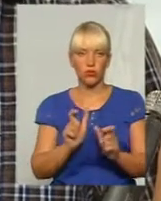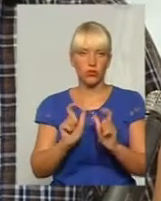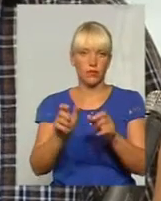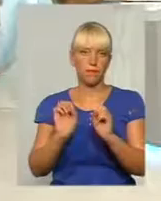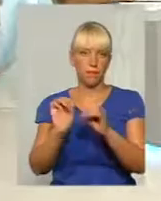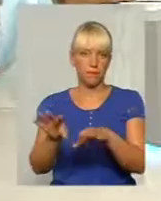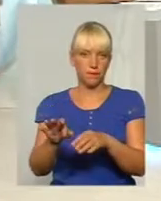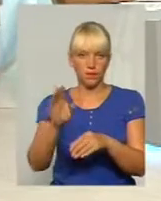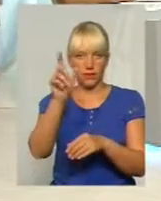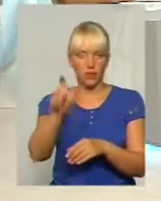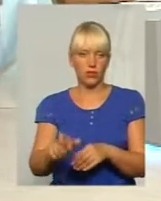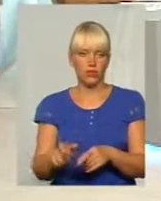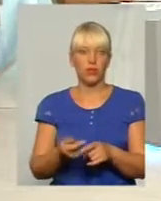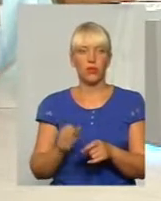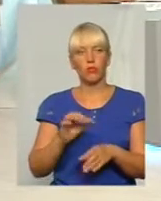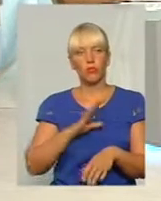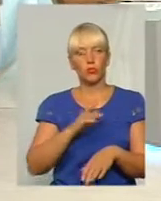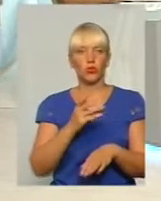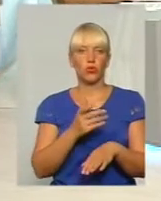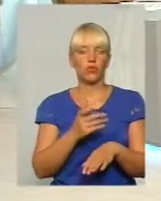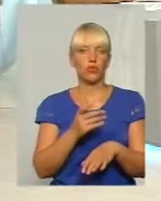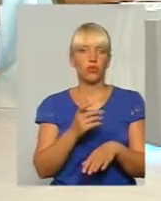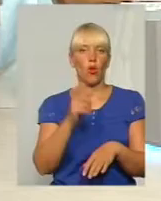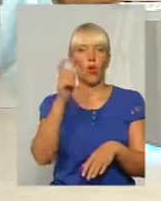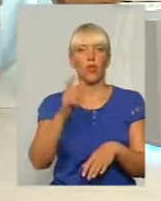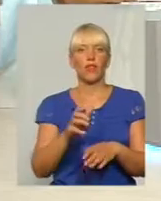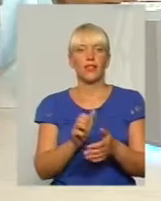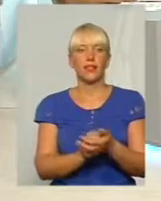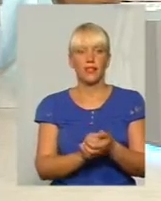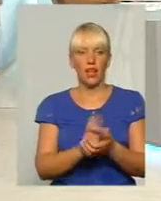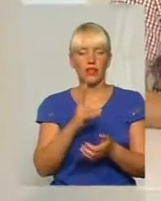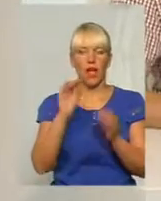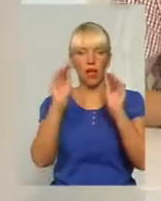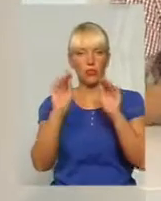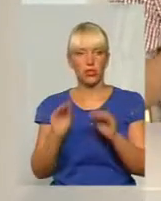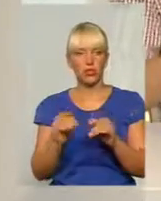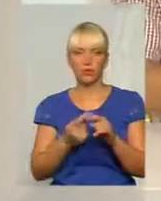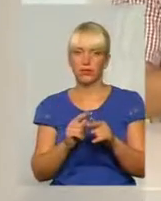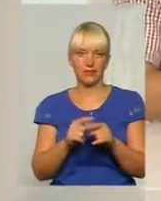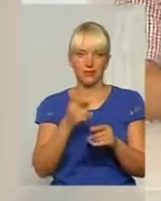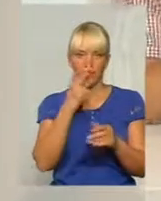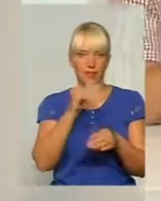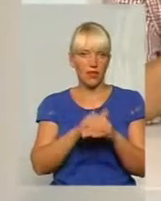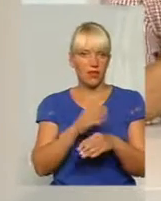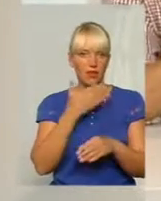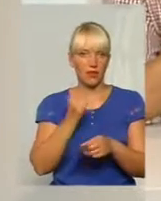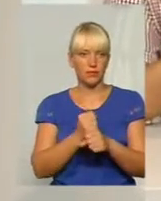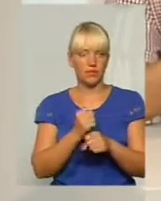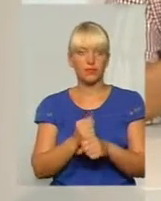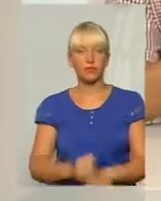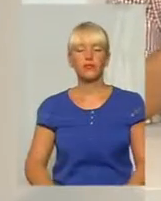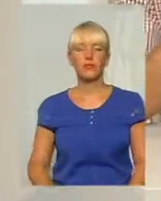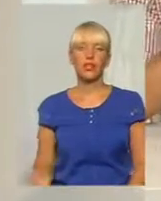знайти й дома. Людина зайнята. Хоча по декларації вона не зайнята. Давайте ми вже так почали про депутатську